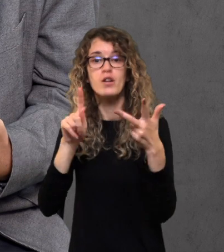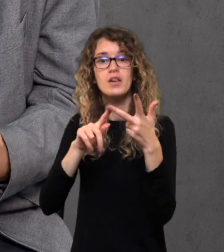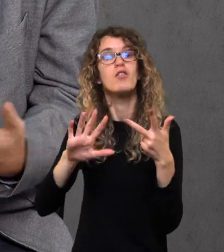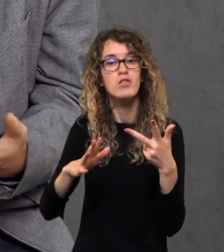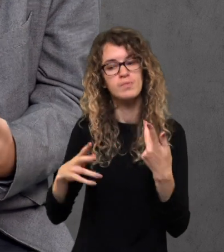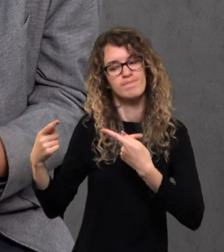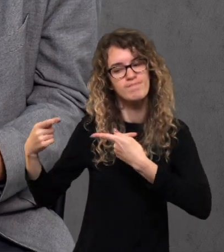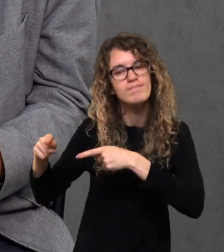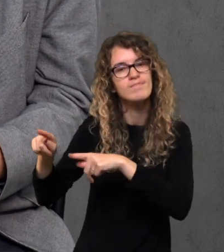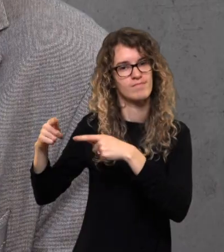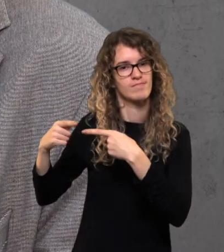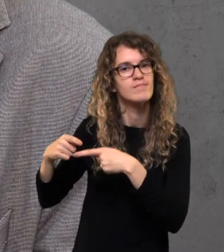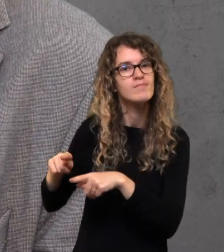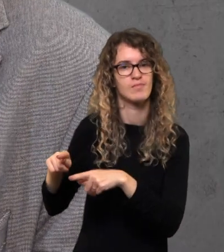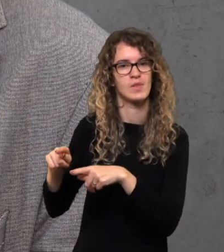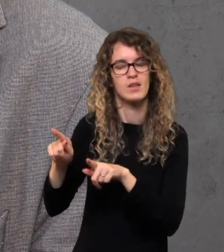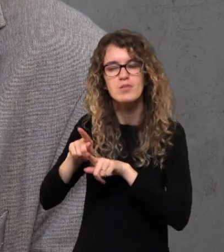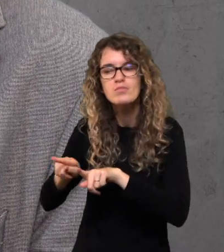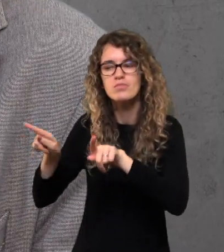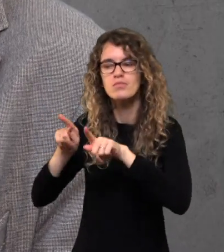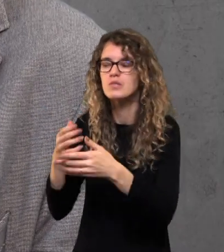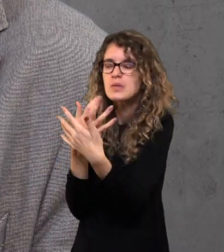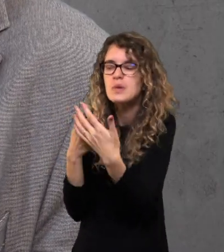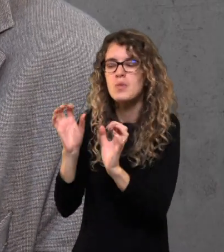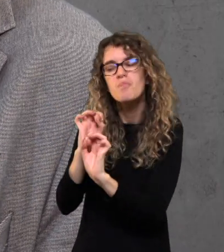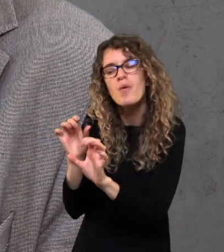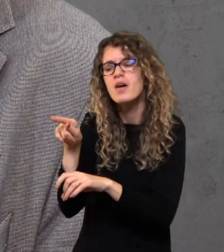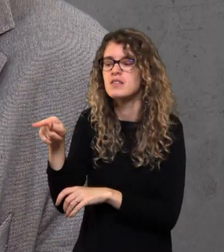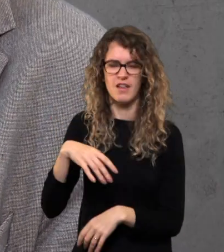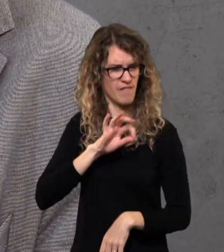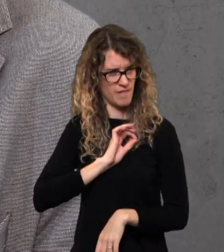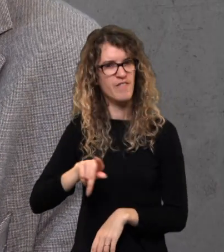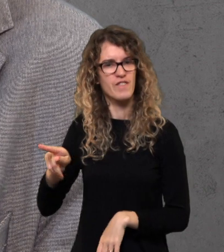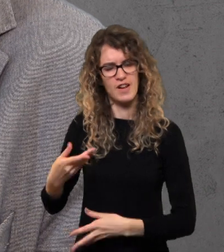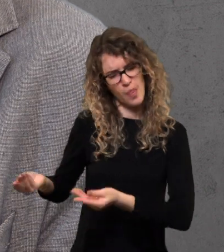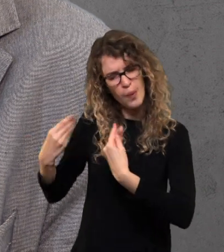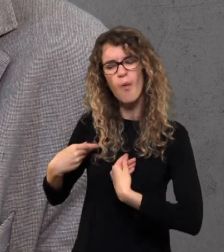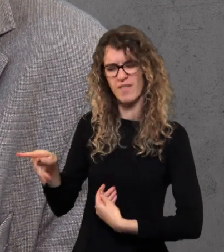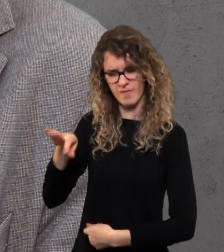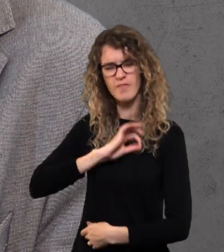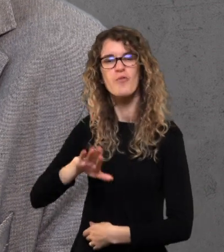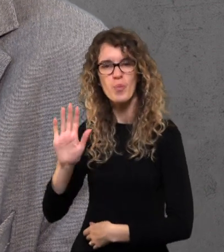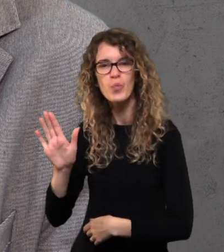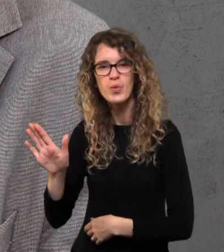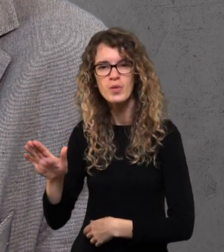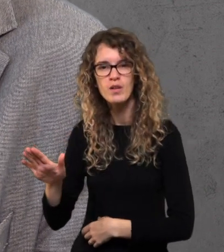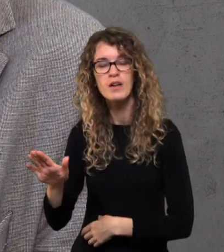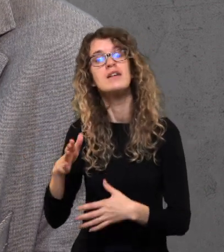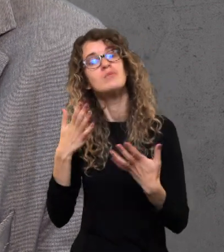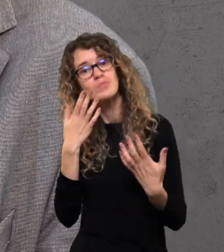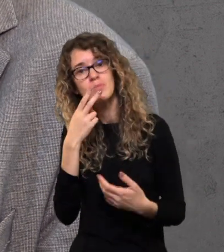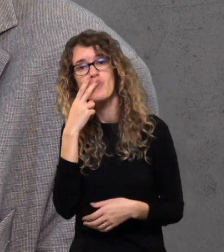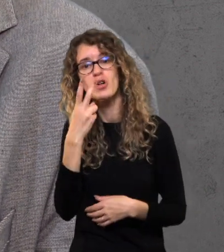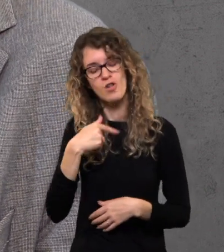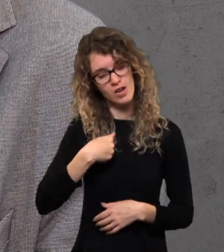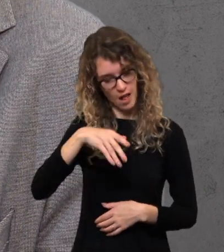mano gyvybė atiduodat. Bet trečias būdas, ne, aš įtikinti, kad jums yra naudinga padaryti tai, atiduoti švarką